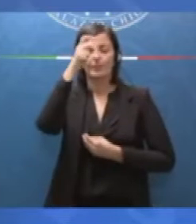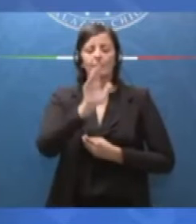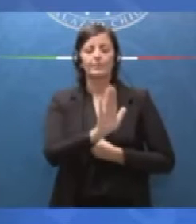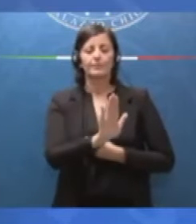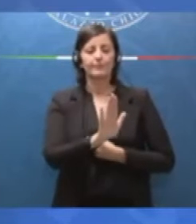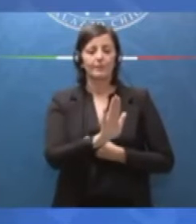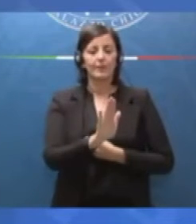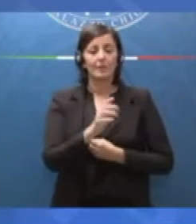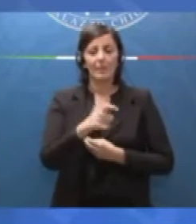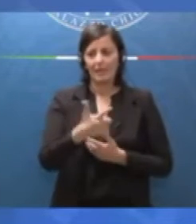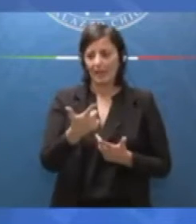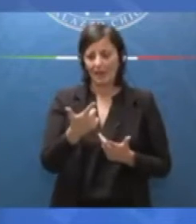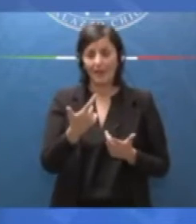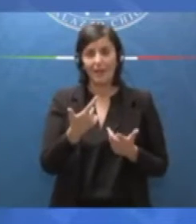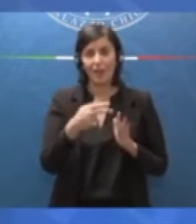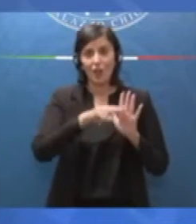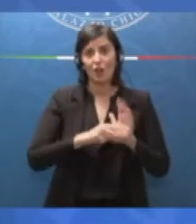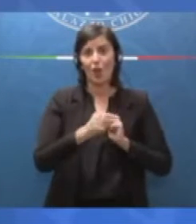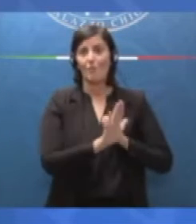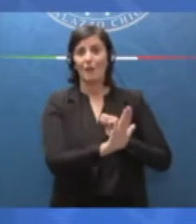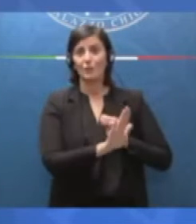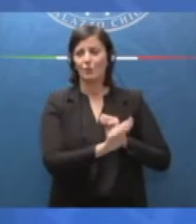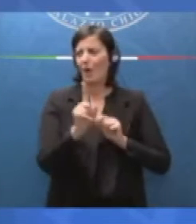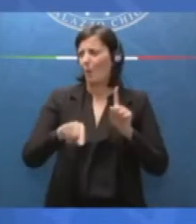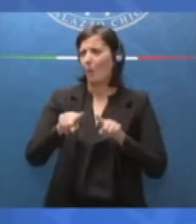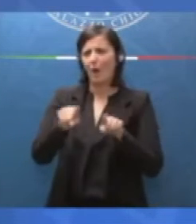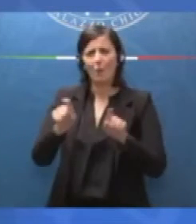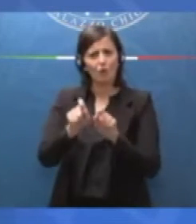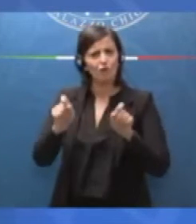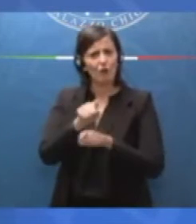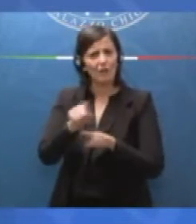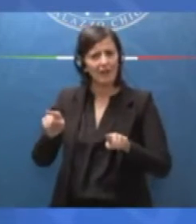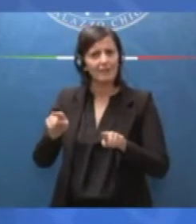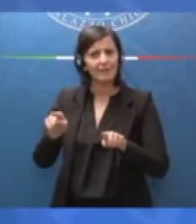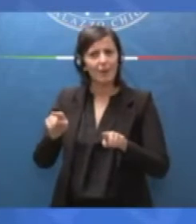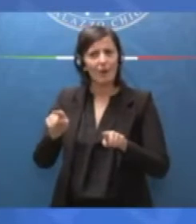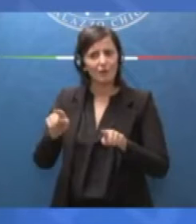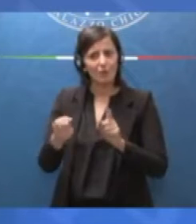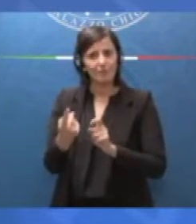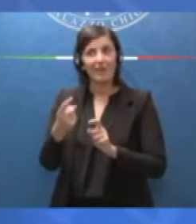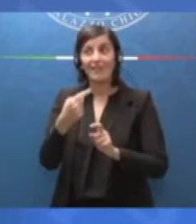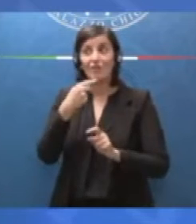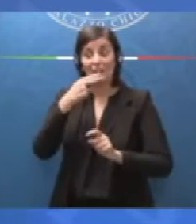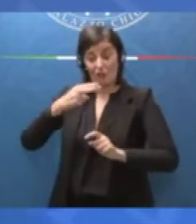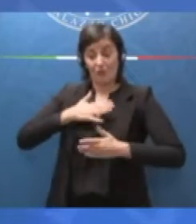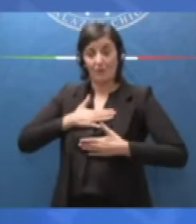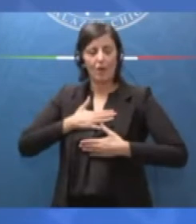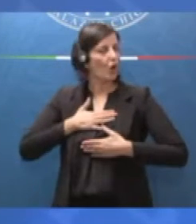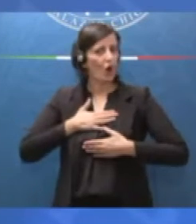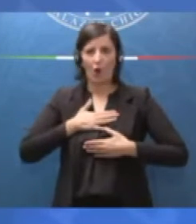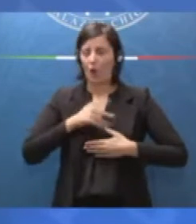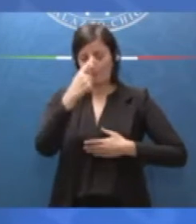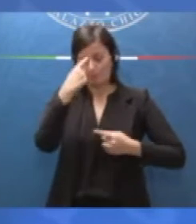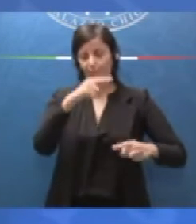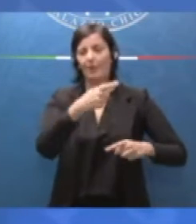perché entra questa norma sua, qualche giornalista quando è uscita l'ha attribuito a me, io gli ho scritto, ho detto no, questa è una cosa tua, me dei